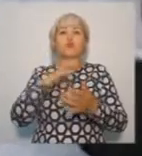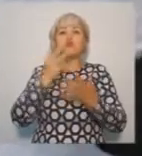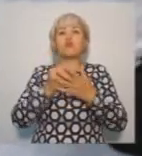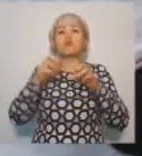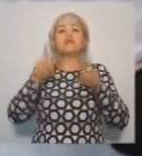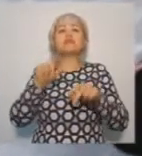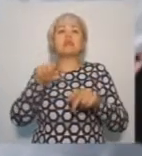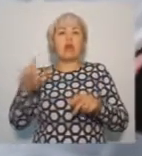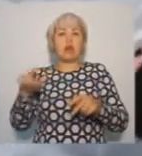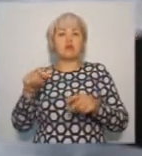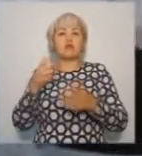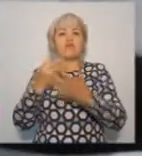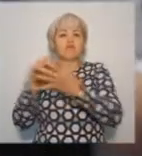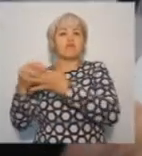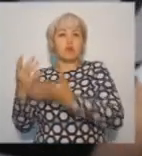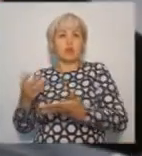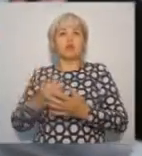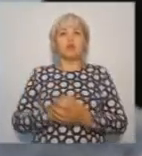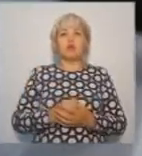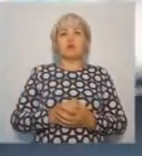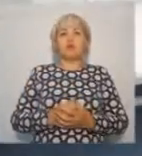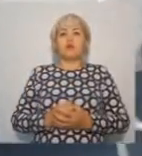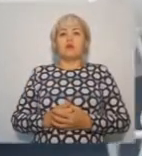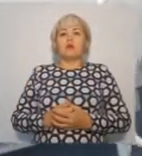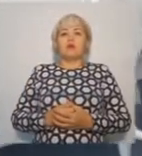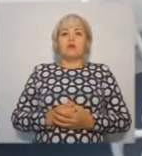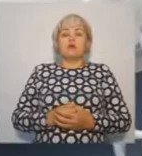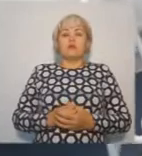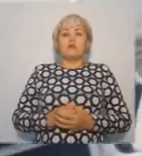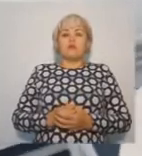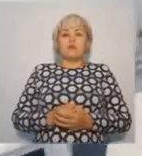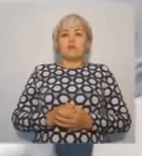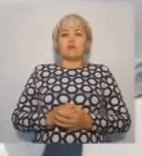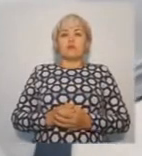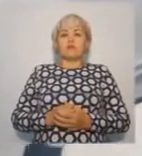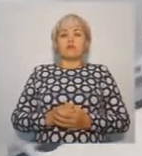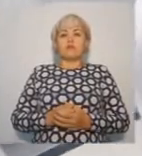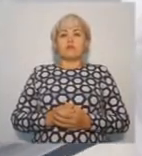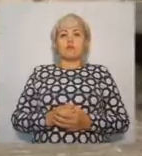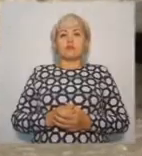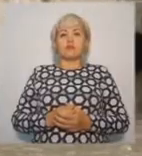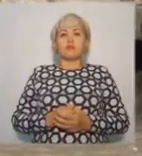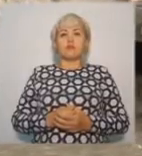специалист. Врачебные специализации слишком узкие. В Югре выход из положения нашли очень быстро.